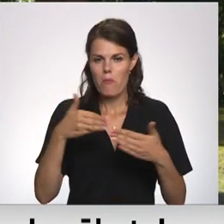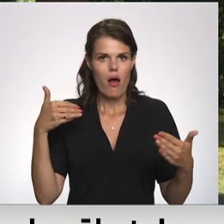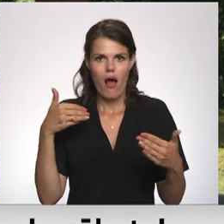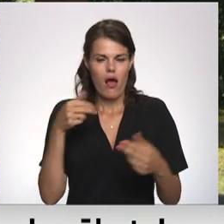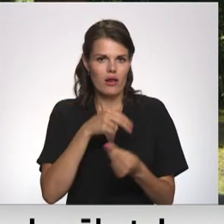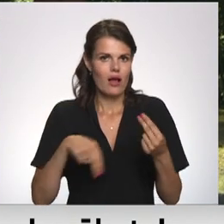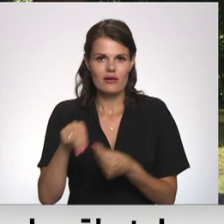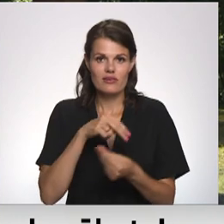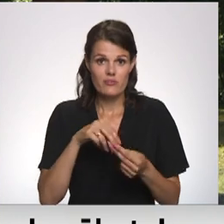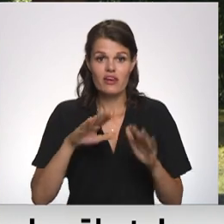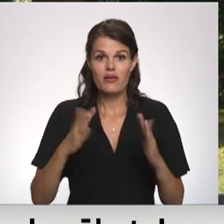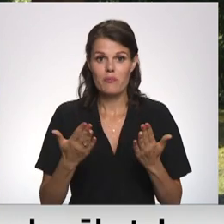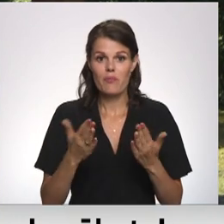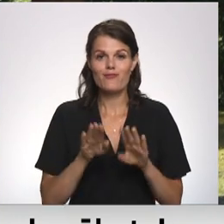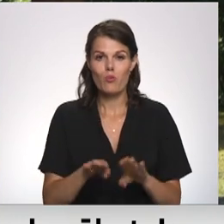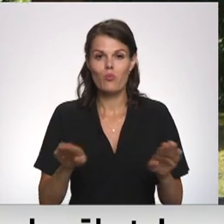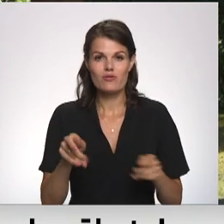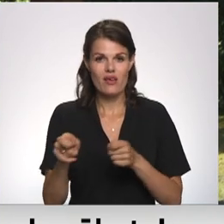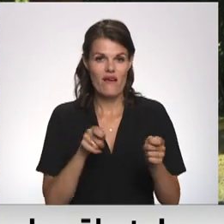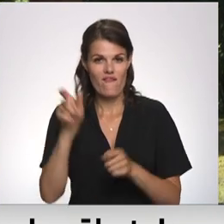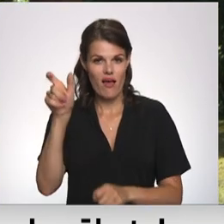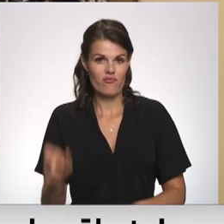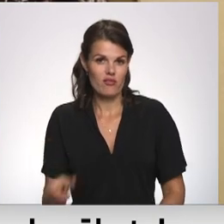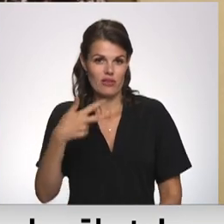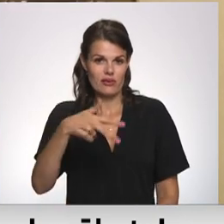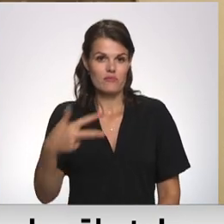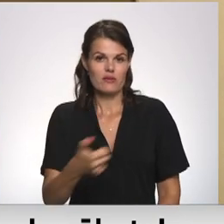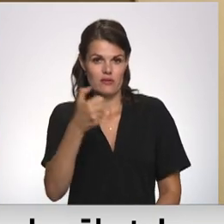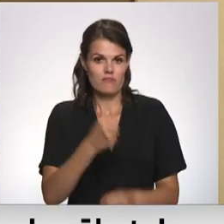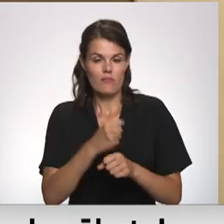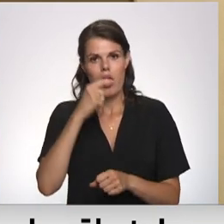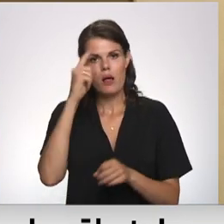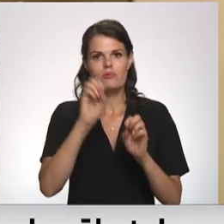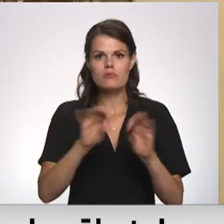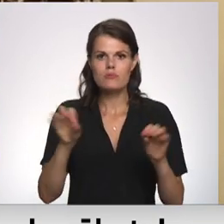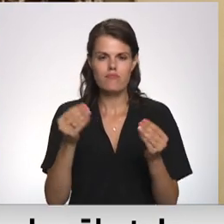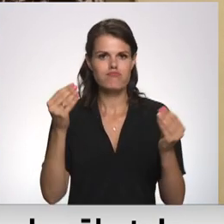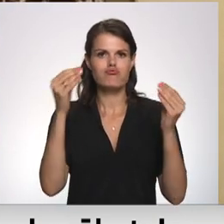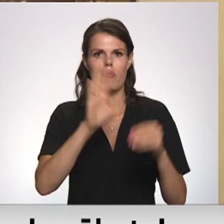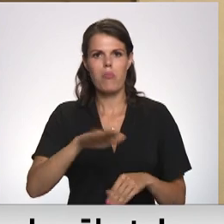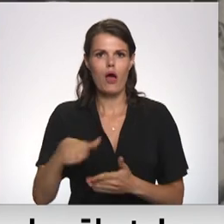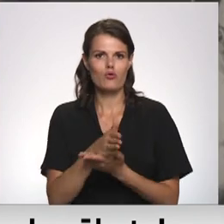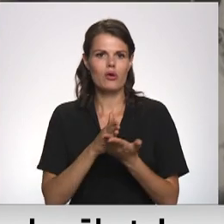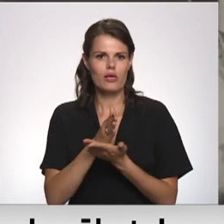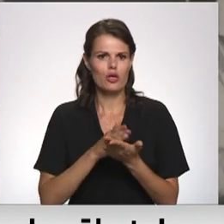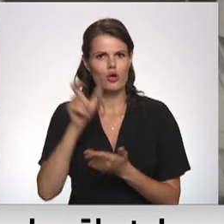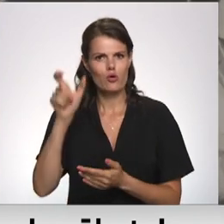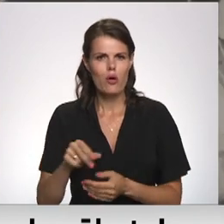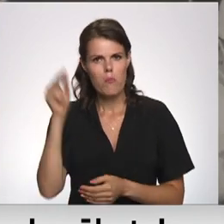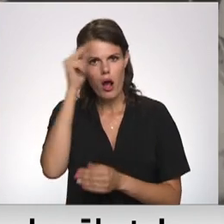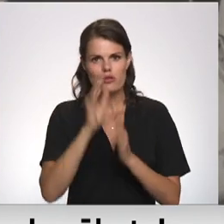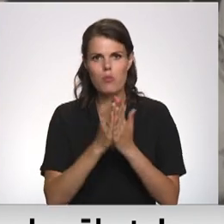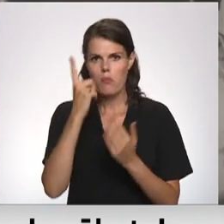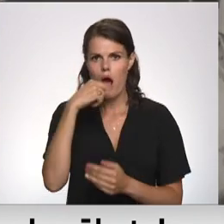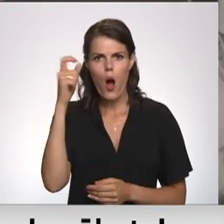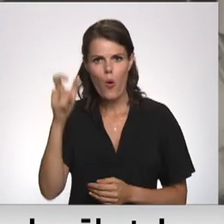Tikmēr Ingrīda Pūriniņa, kura muzeja vada jau 33 gadus, ar lepnumu stāsta par izcilo bērnu ķirugu publicistu, mācību grāmatu